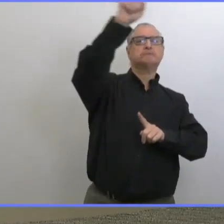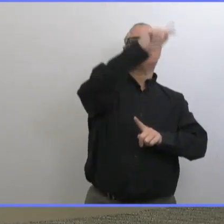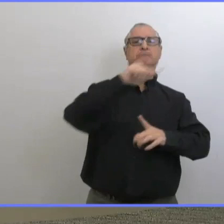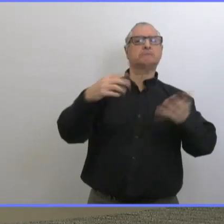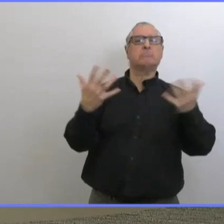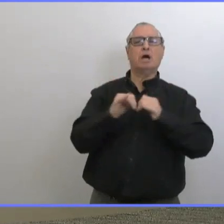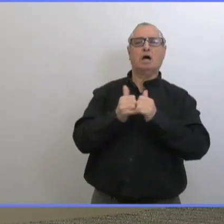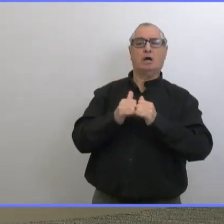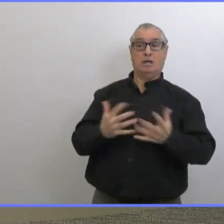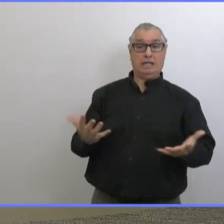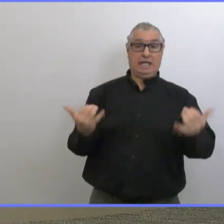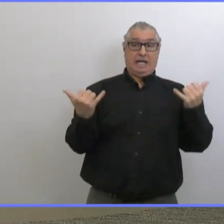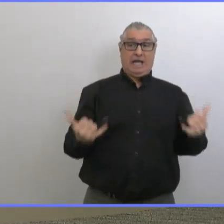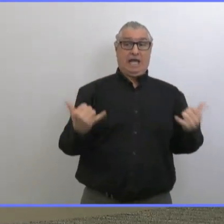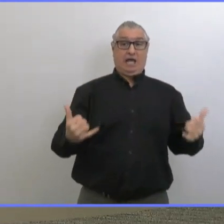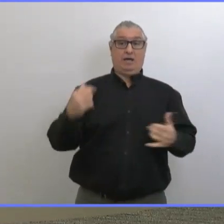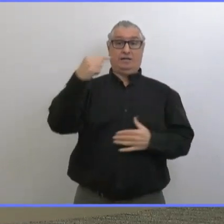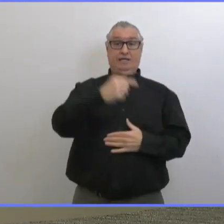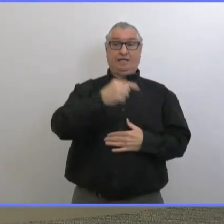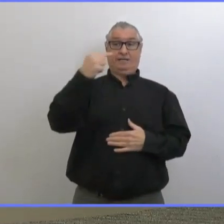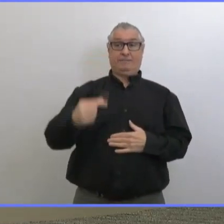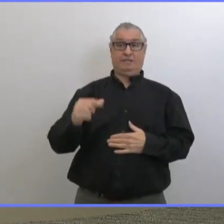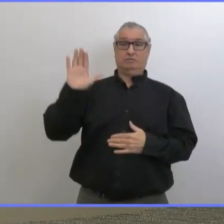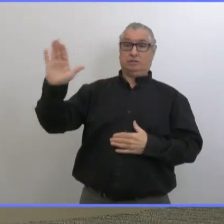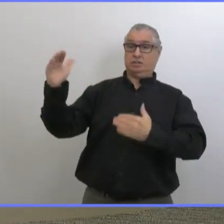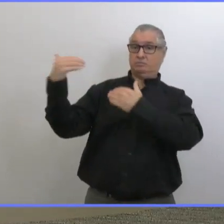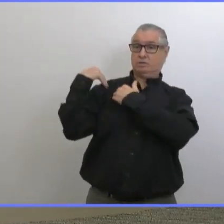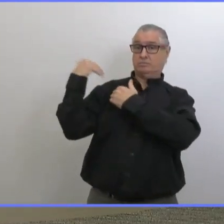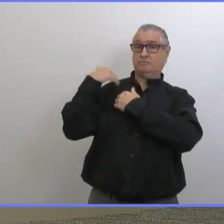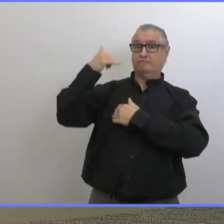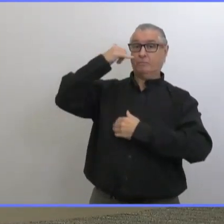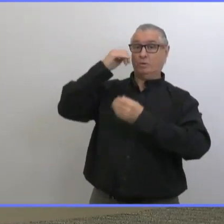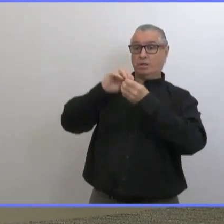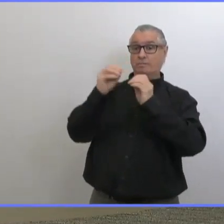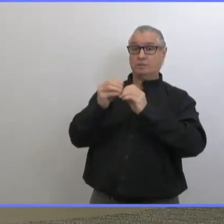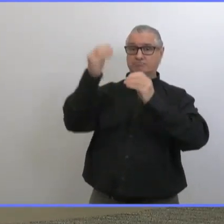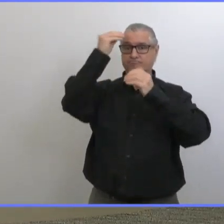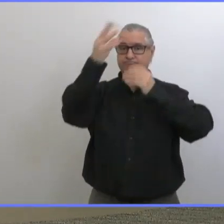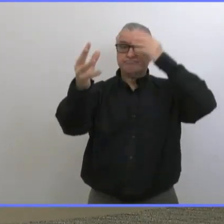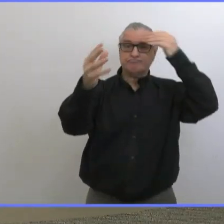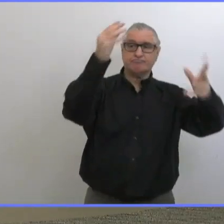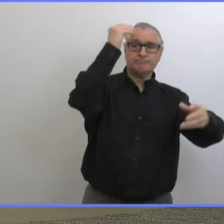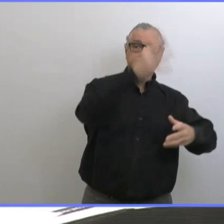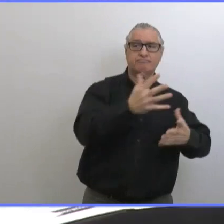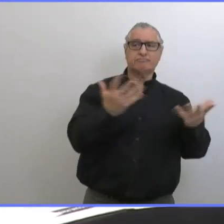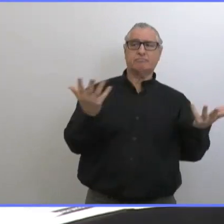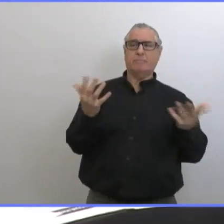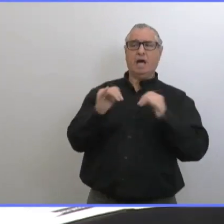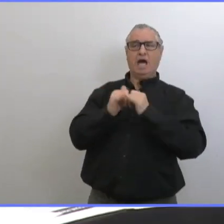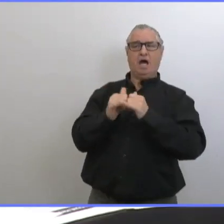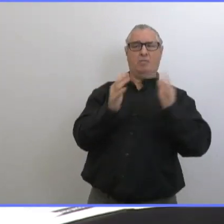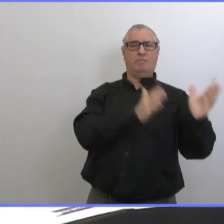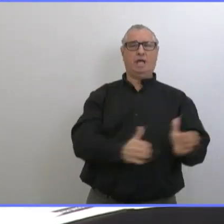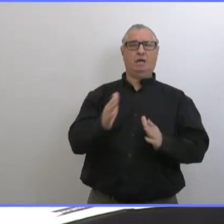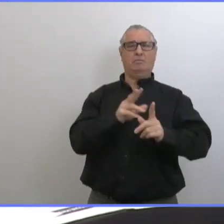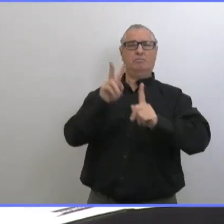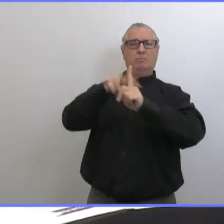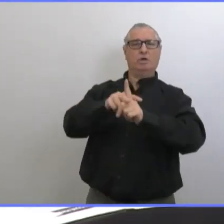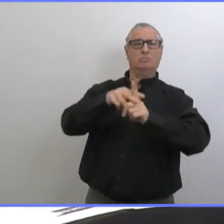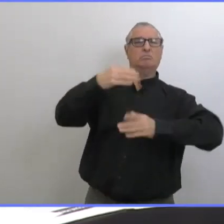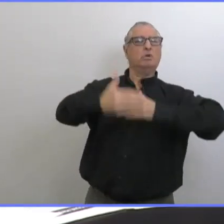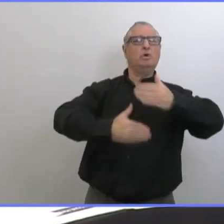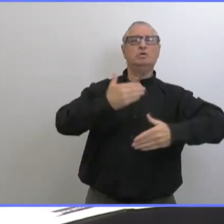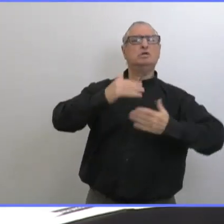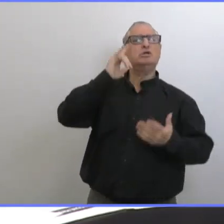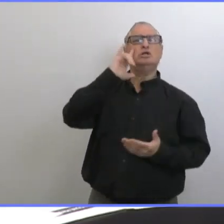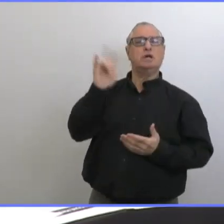parce qu'à l'heure actuelle c'est le gouvernement qui donne les renseignements au centre d'appel comment est-ce que ça va changer quand ça va être la population générale